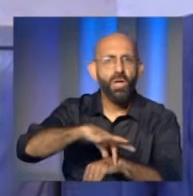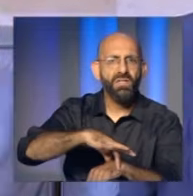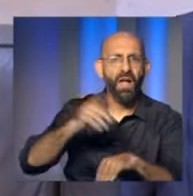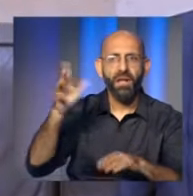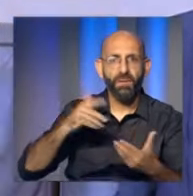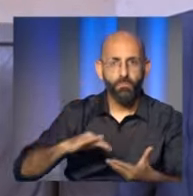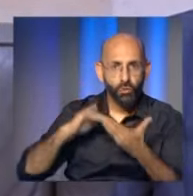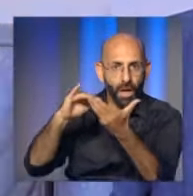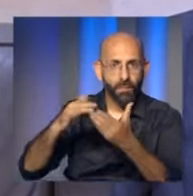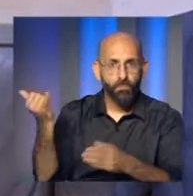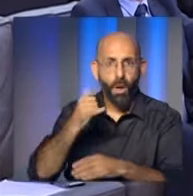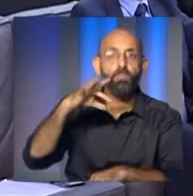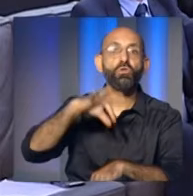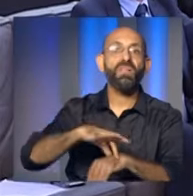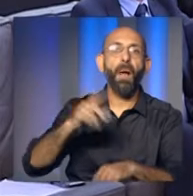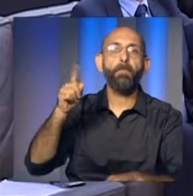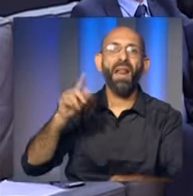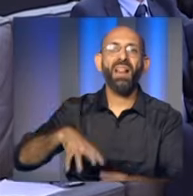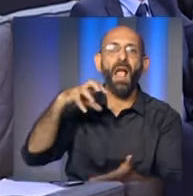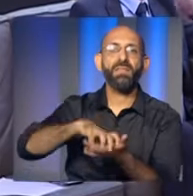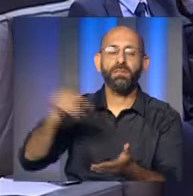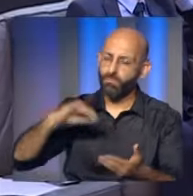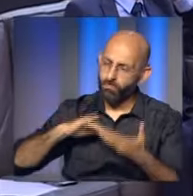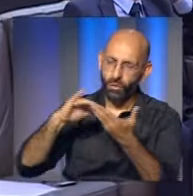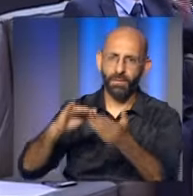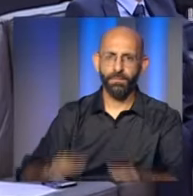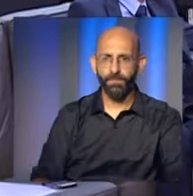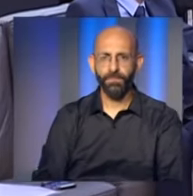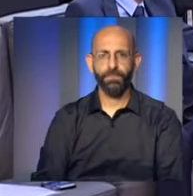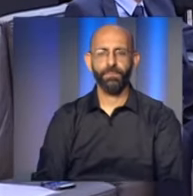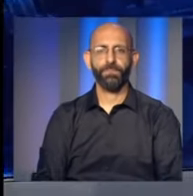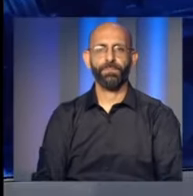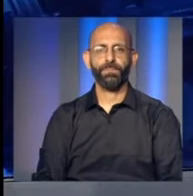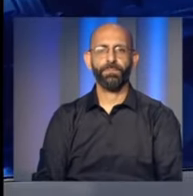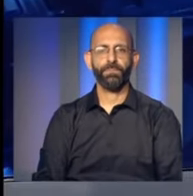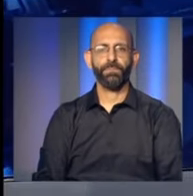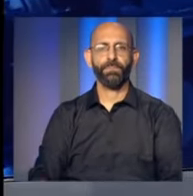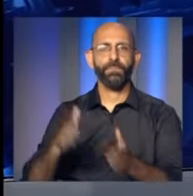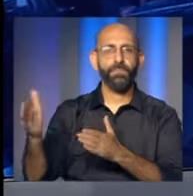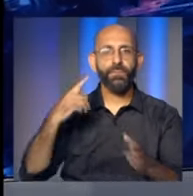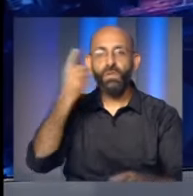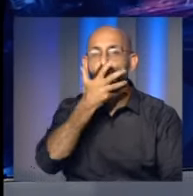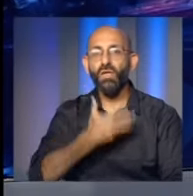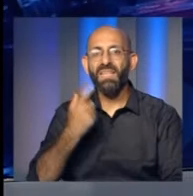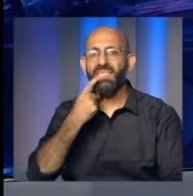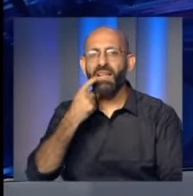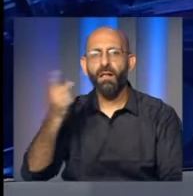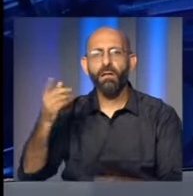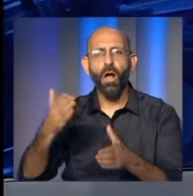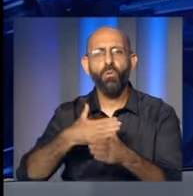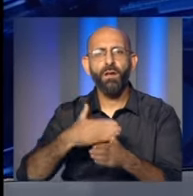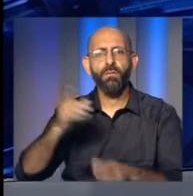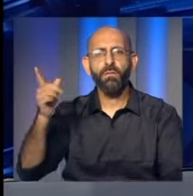زحل والبقاع لا سيما موضوع مستشفى بارلياس في دار الفتوى مفتي الجمهورية